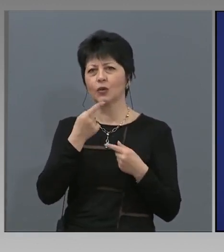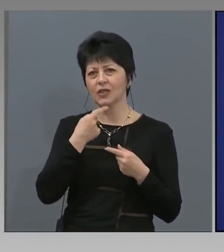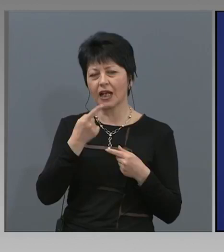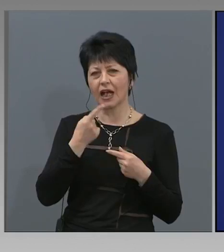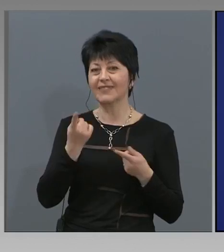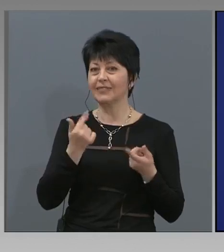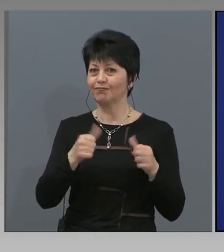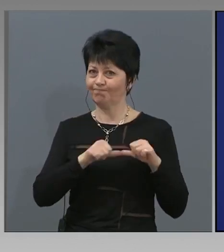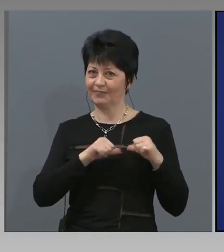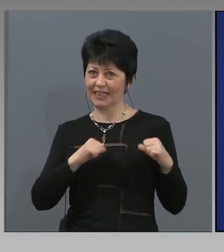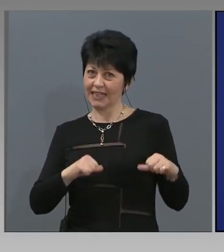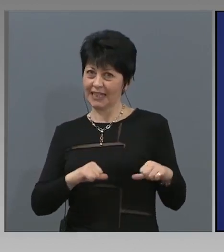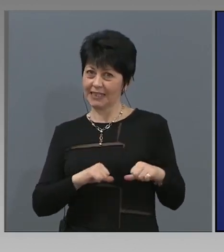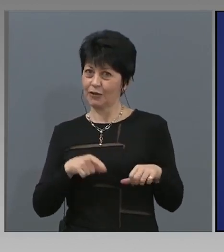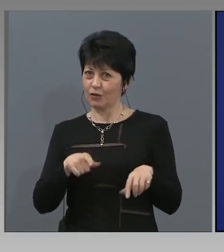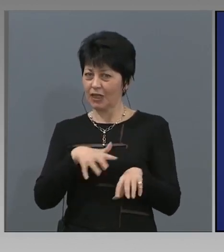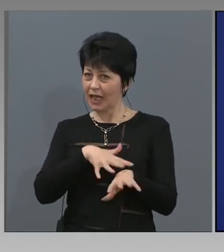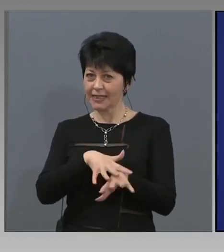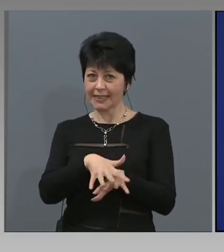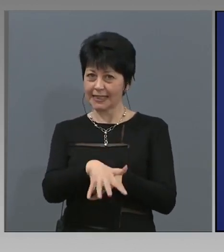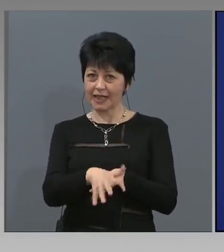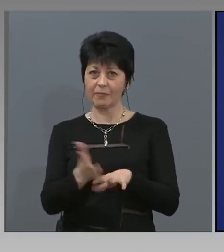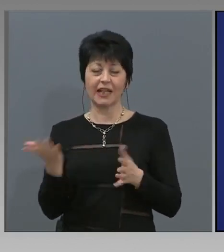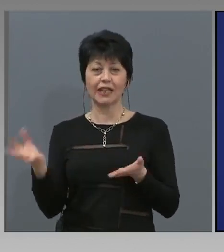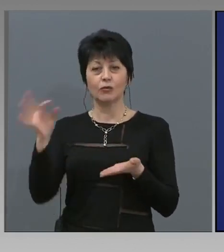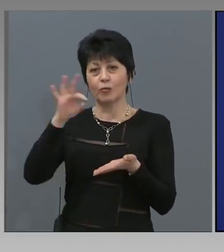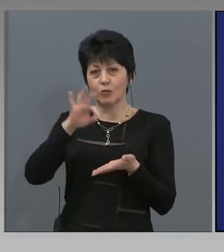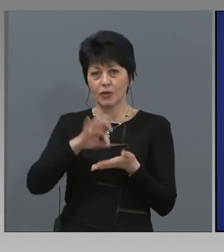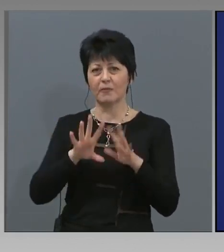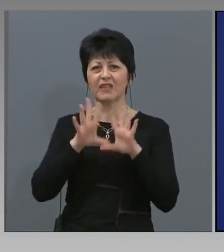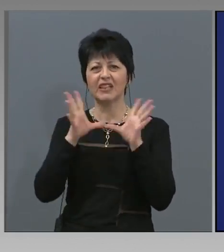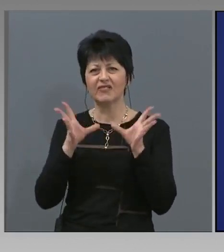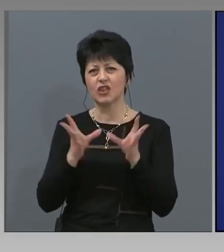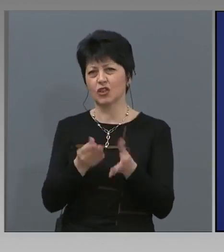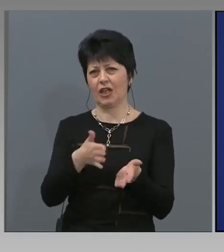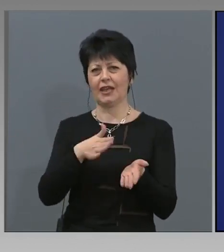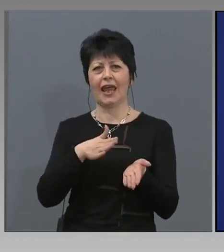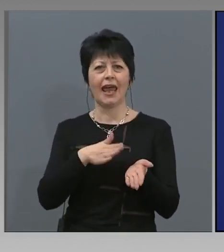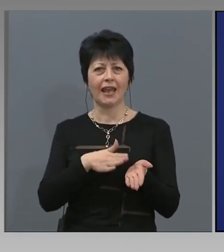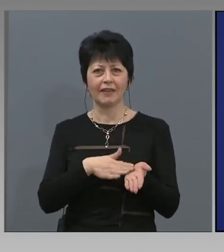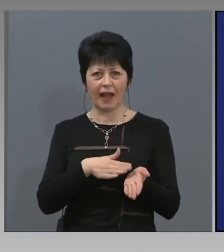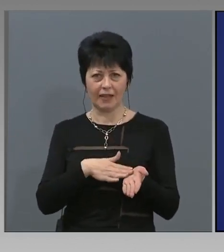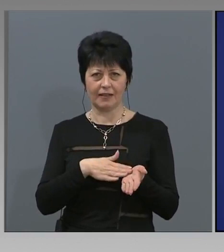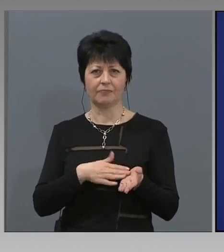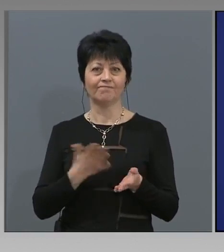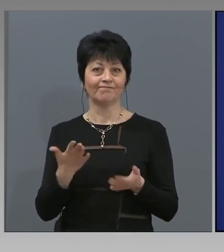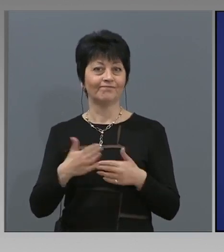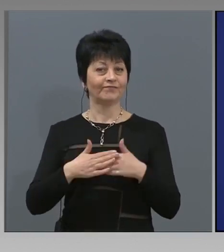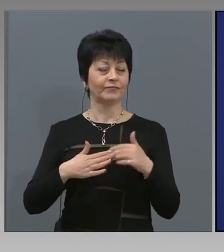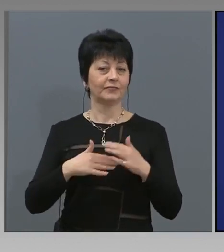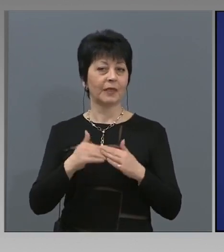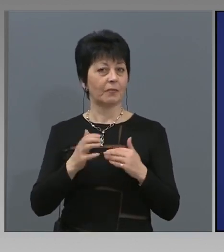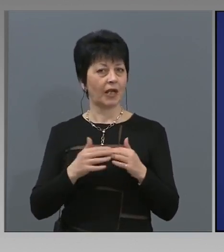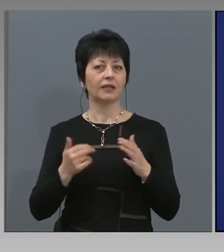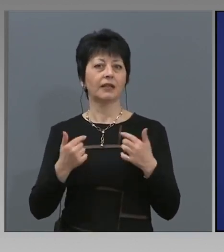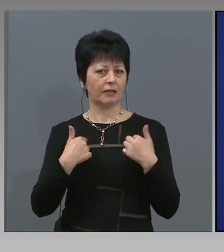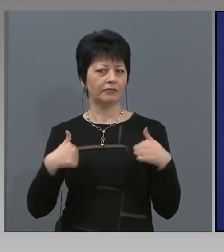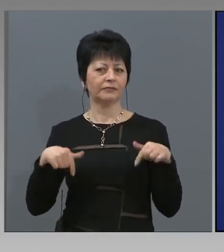в сърцето на системата, в което поставят всички тези данни. На практика, ние можем